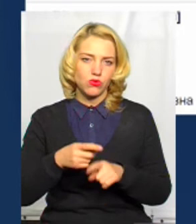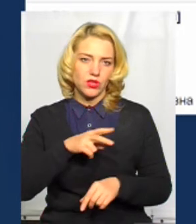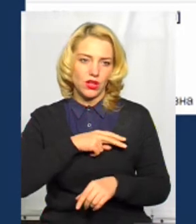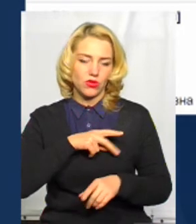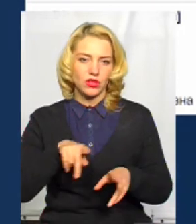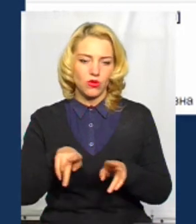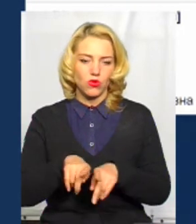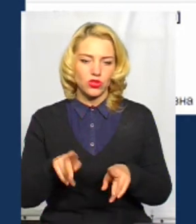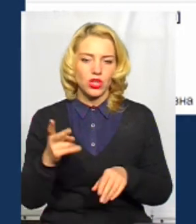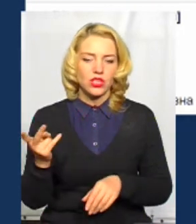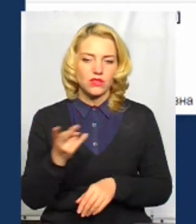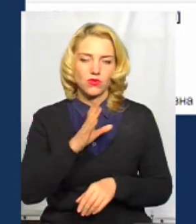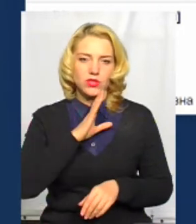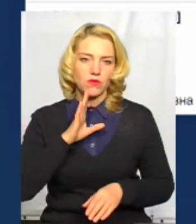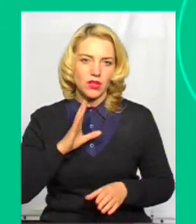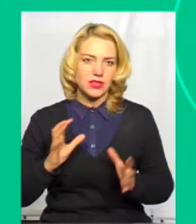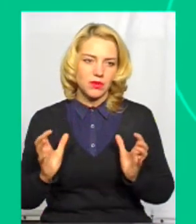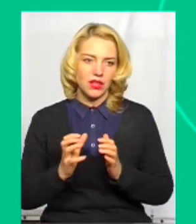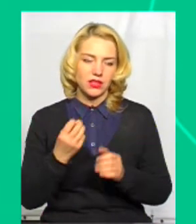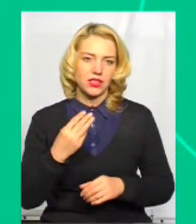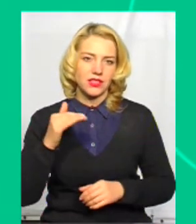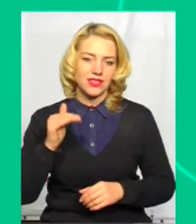зберігають 13 тисяч євро готівкою.